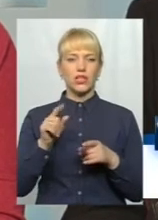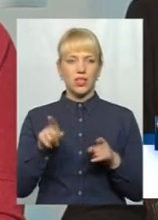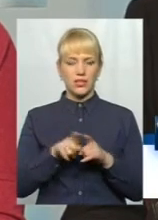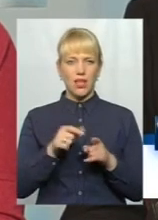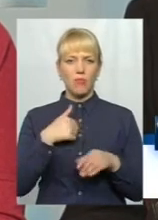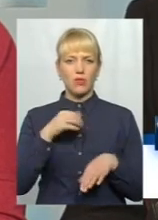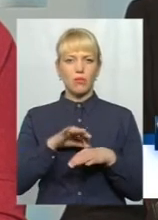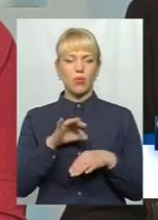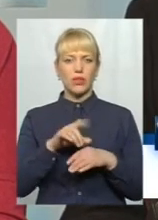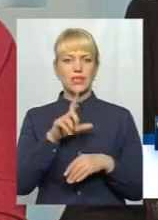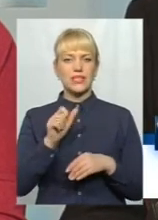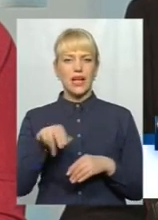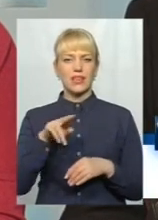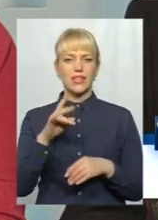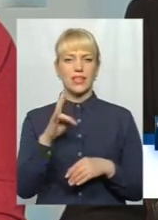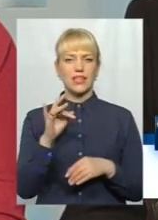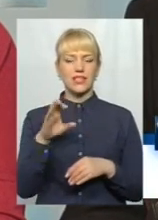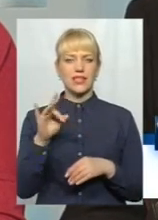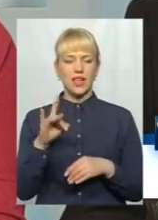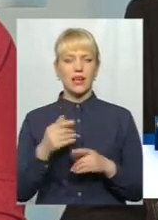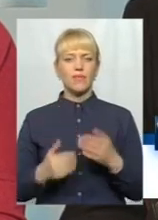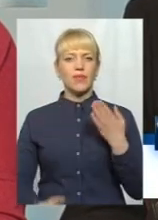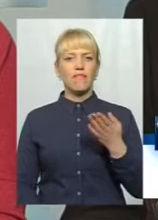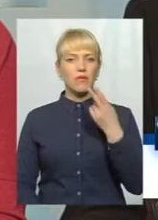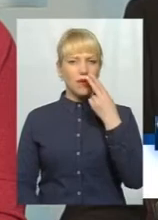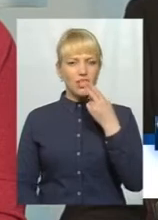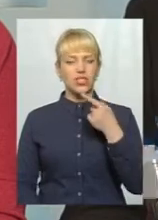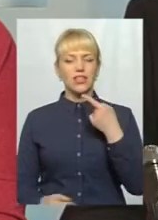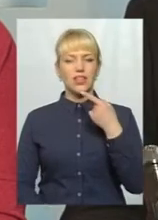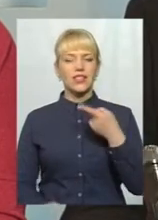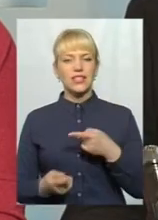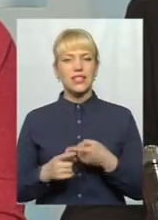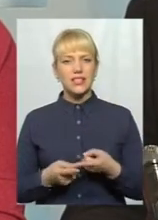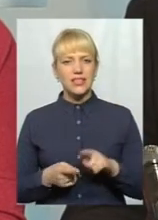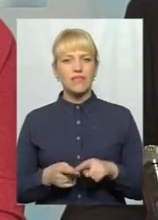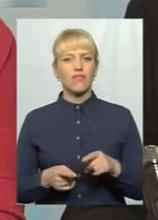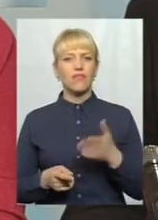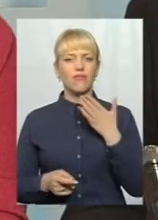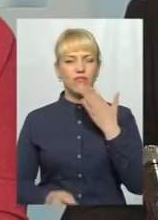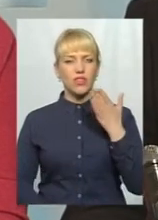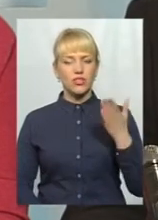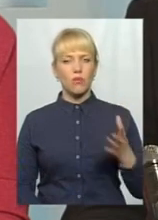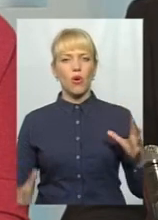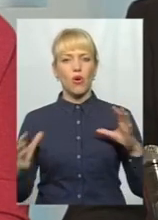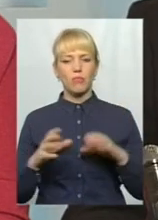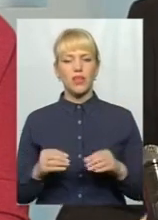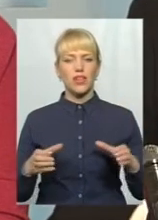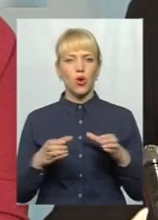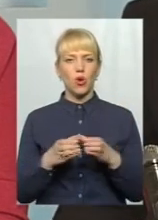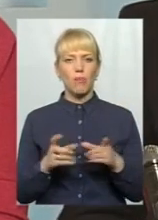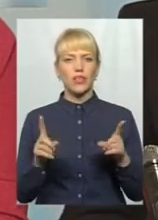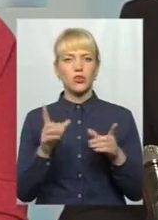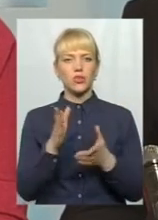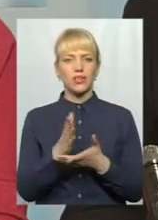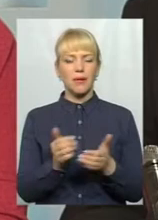болить за Дністер. Тому, ви бачите, ті виступи зараз багато громад, об'єднаних громад, ті, які знаходяться